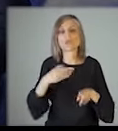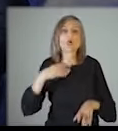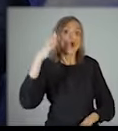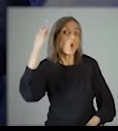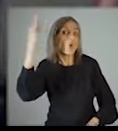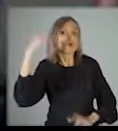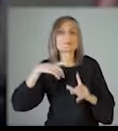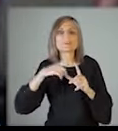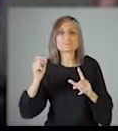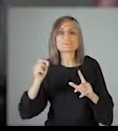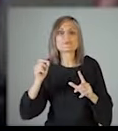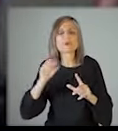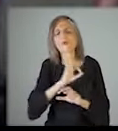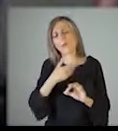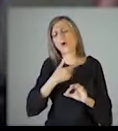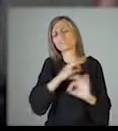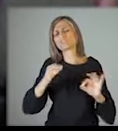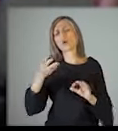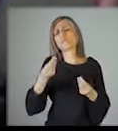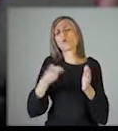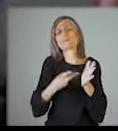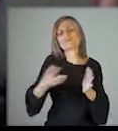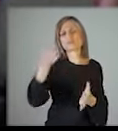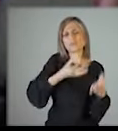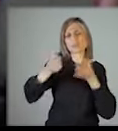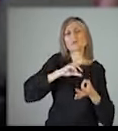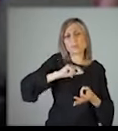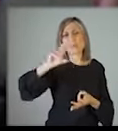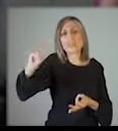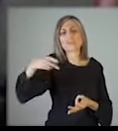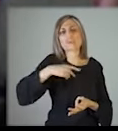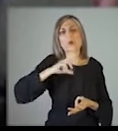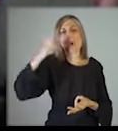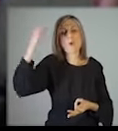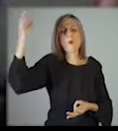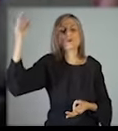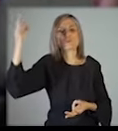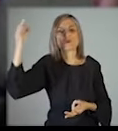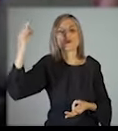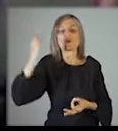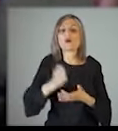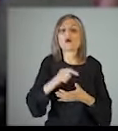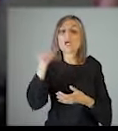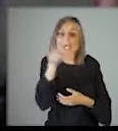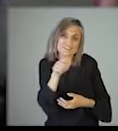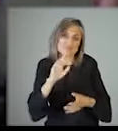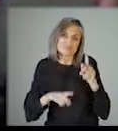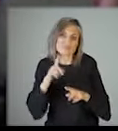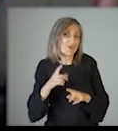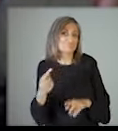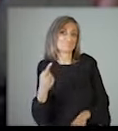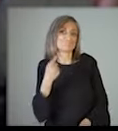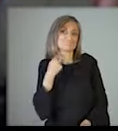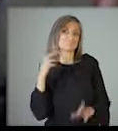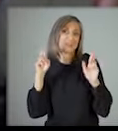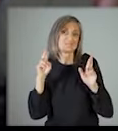είμαι σίγουρος, μου το έχεις πει πολλές φορές, οραματίζεσαι κι εσύ, έστω κι αν κάποια στιγμή έχασες την ελπίδα σου